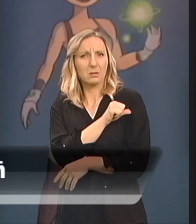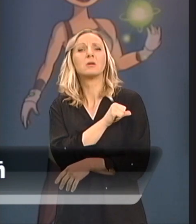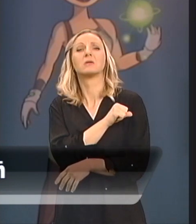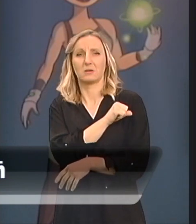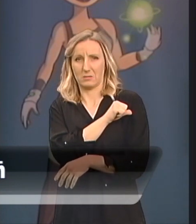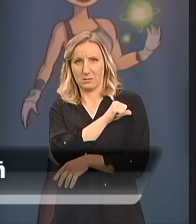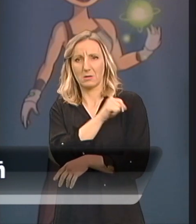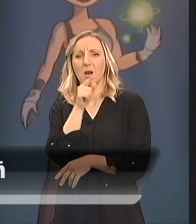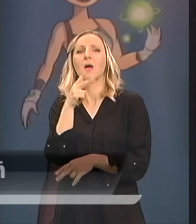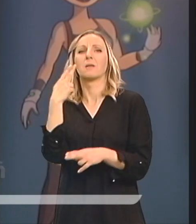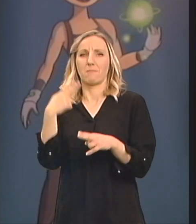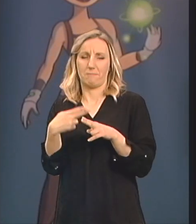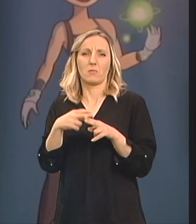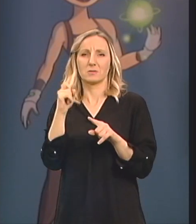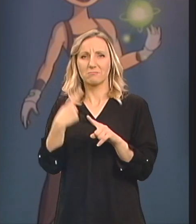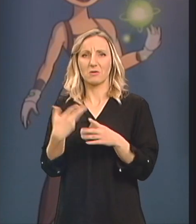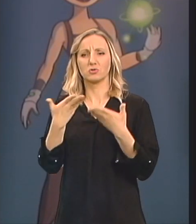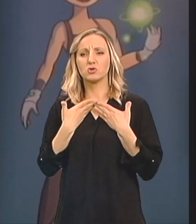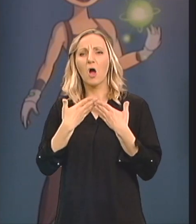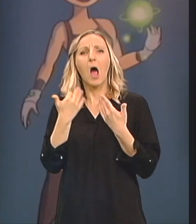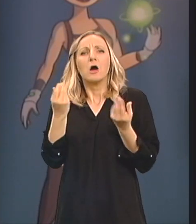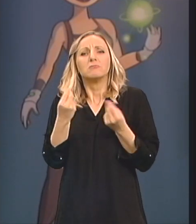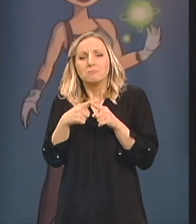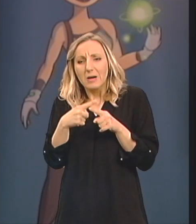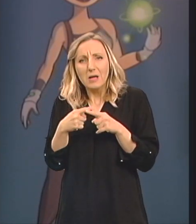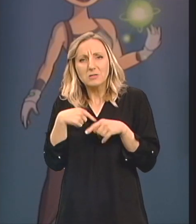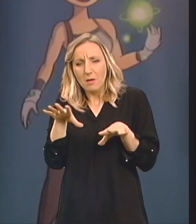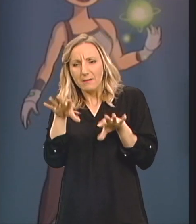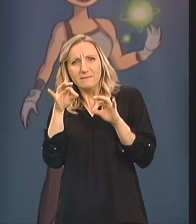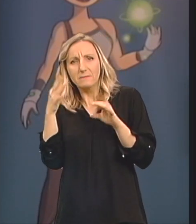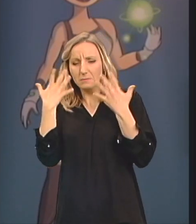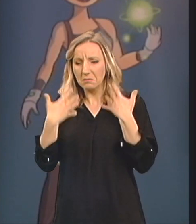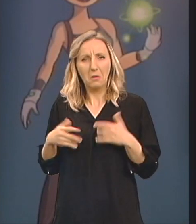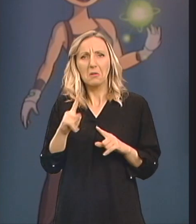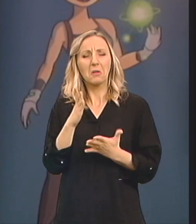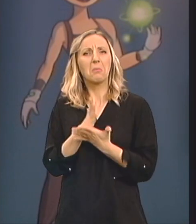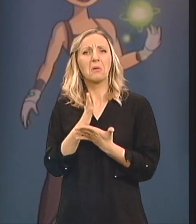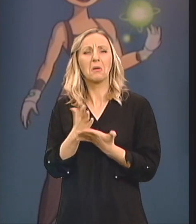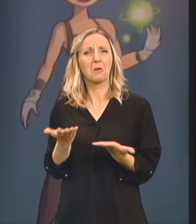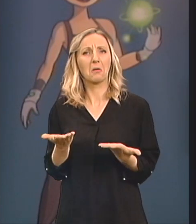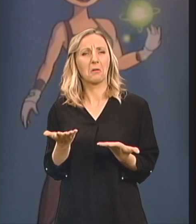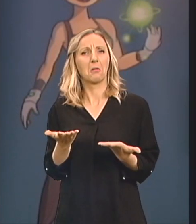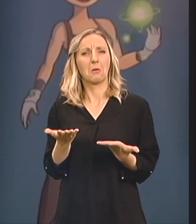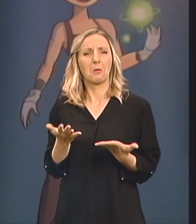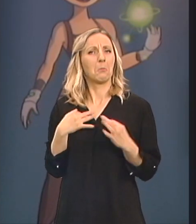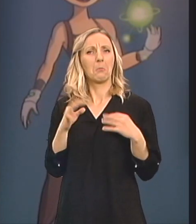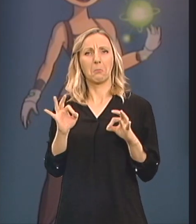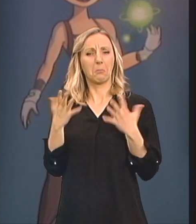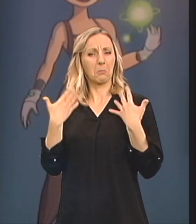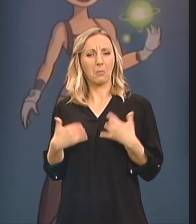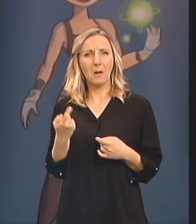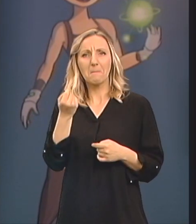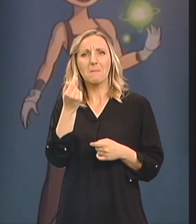uspostavljena dijagnoza Što se tiče nekih simptoma Nije ih nešto puno ni bilo Imala sam neku